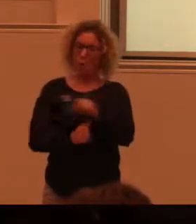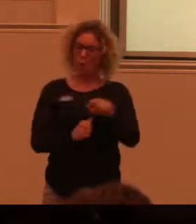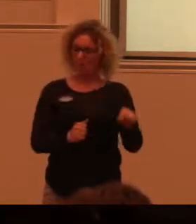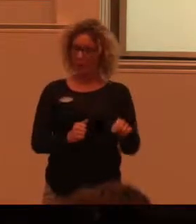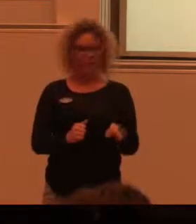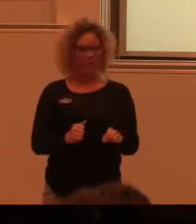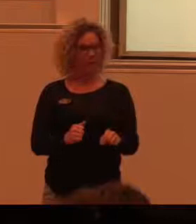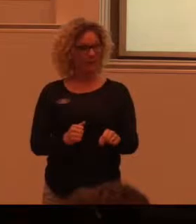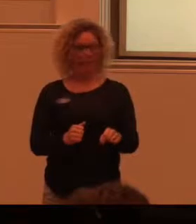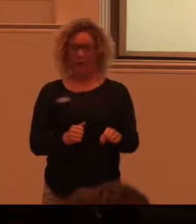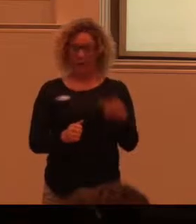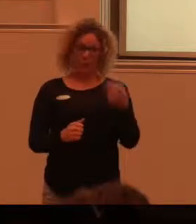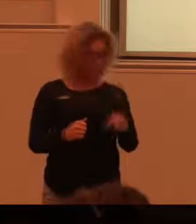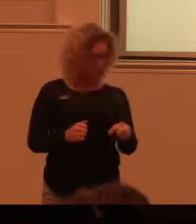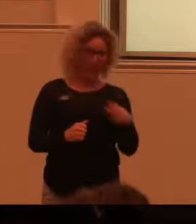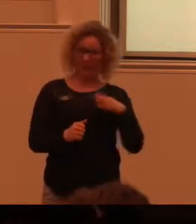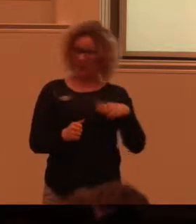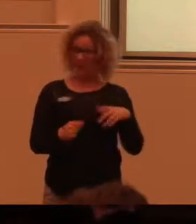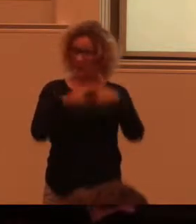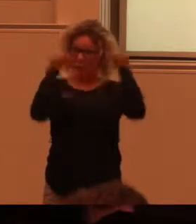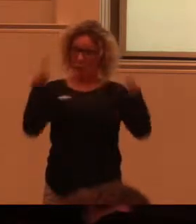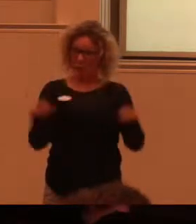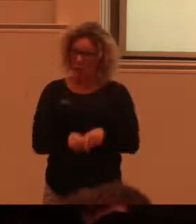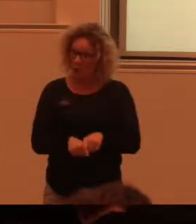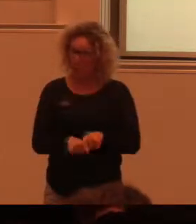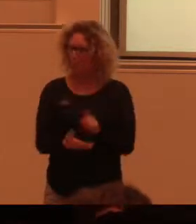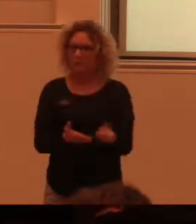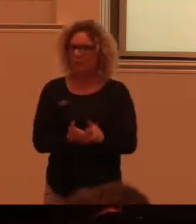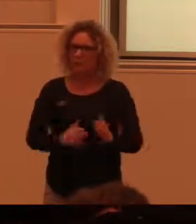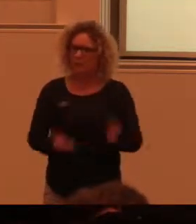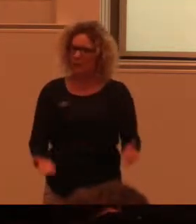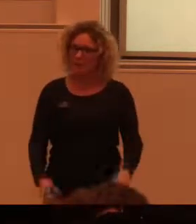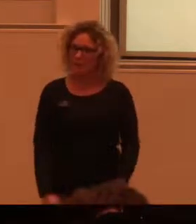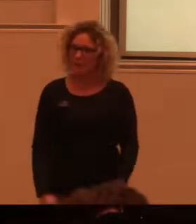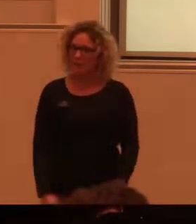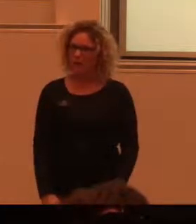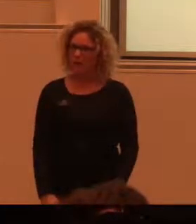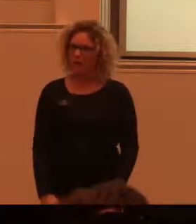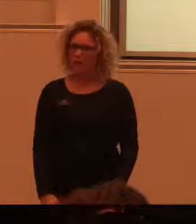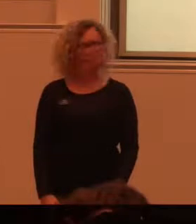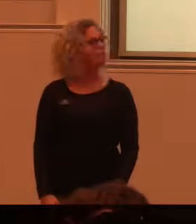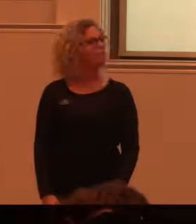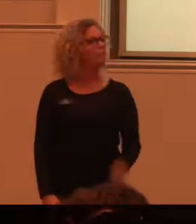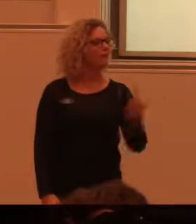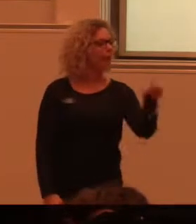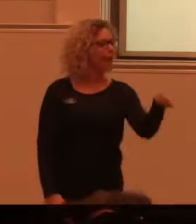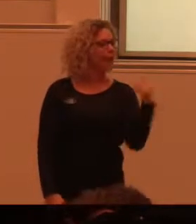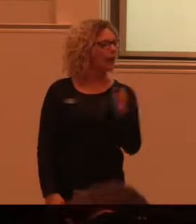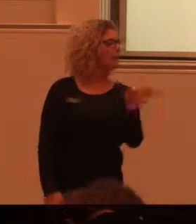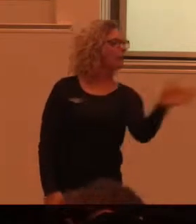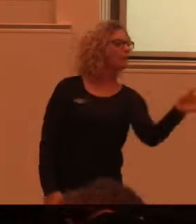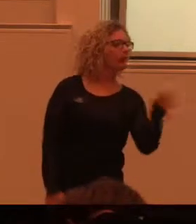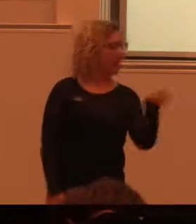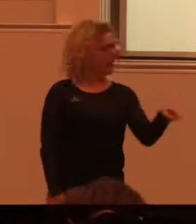rena lyktträffen att det finns skyltar. Ofta finns det inte den där lilla pip. Att här kan ni svänga in.